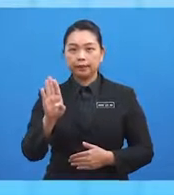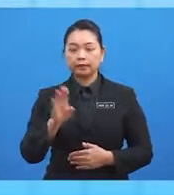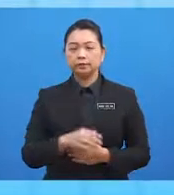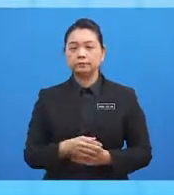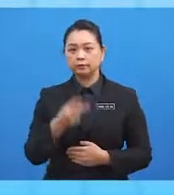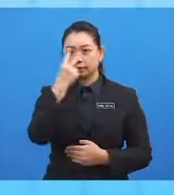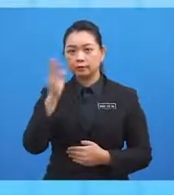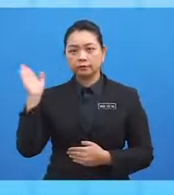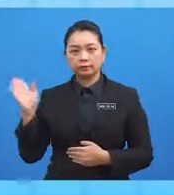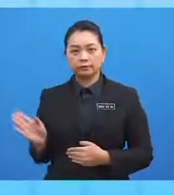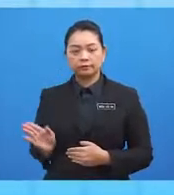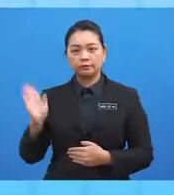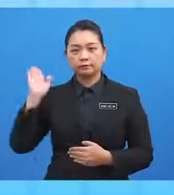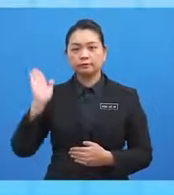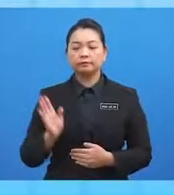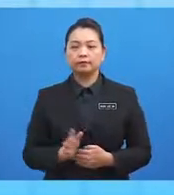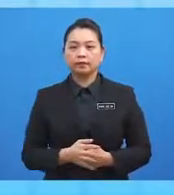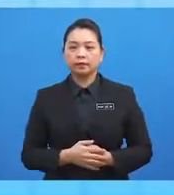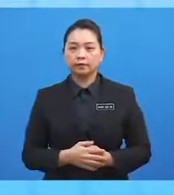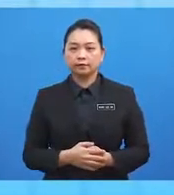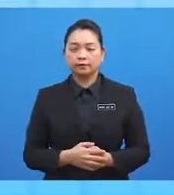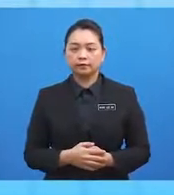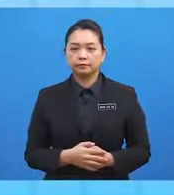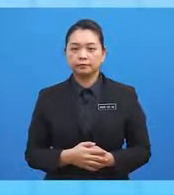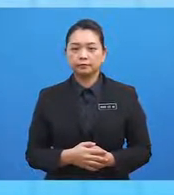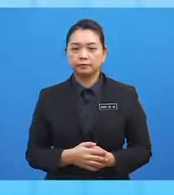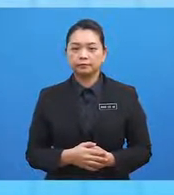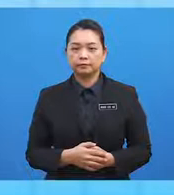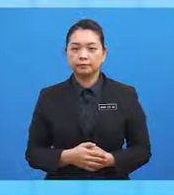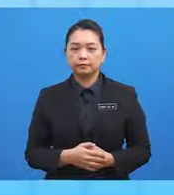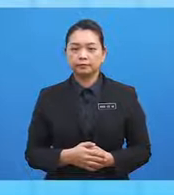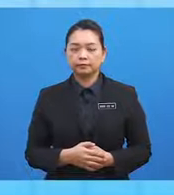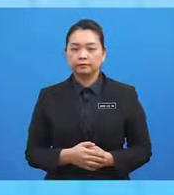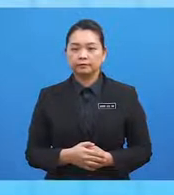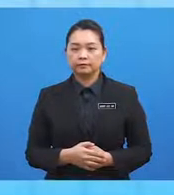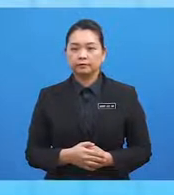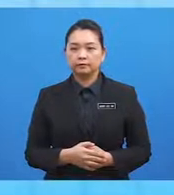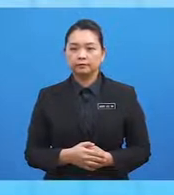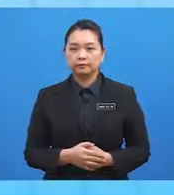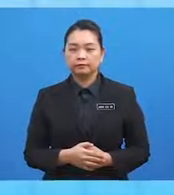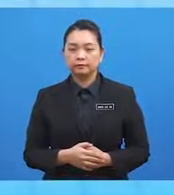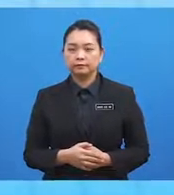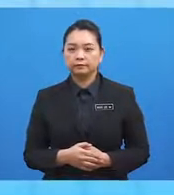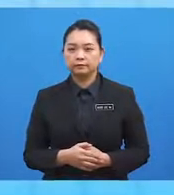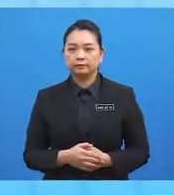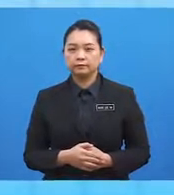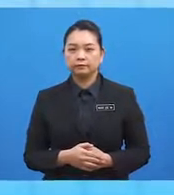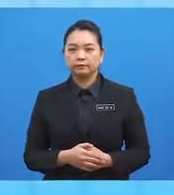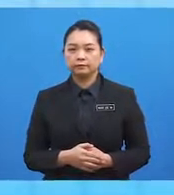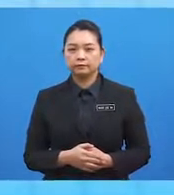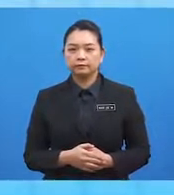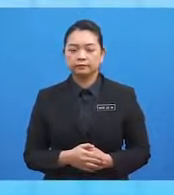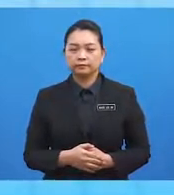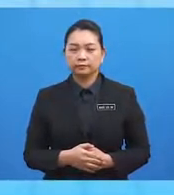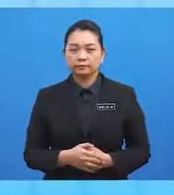180 darjah tolak X darjah B atau T membentuk